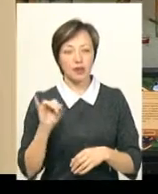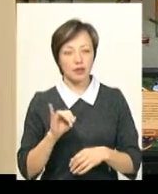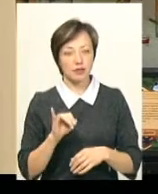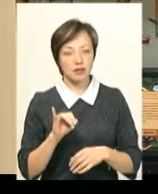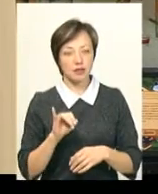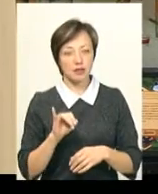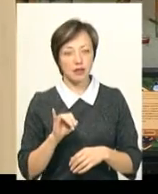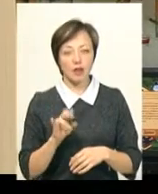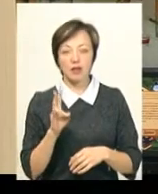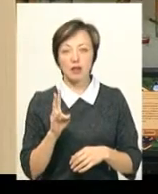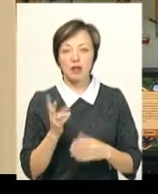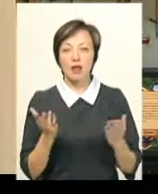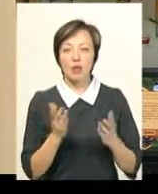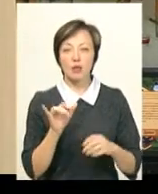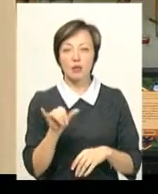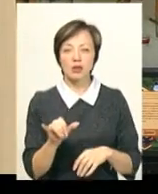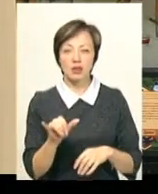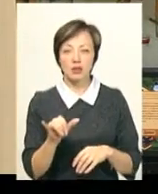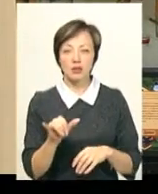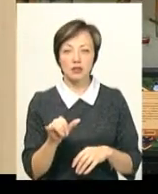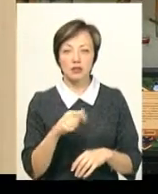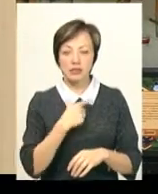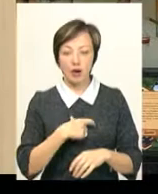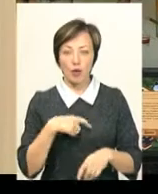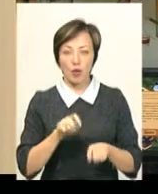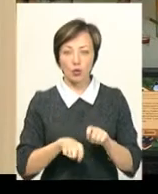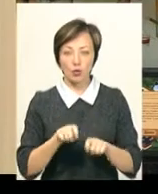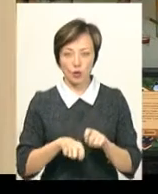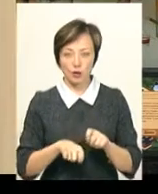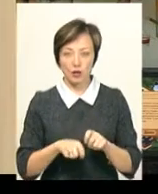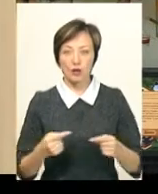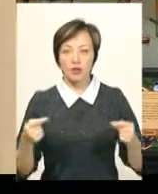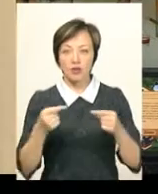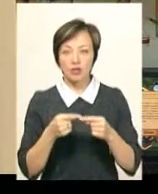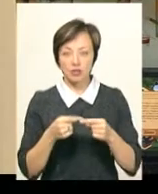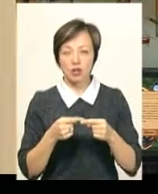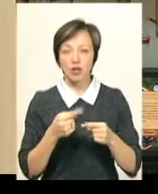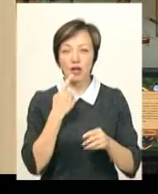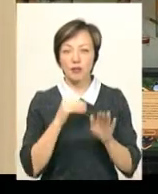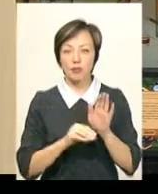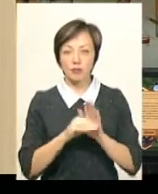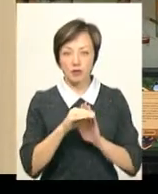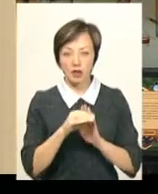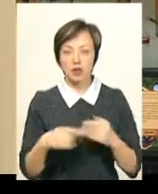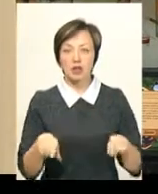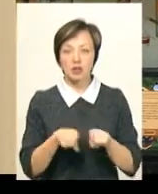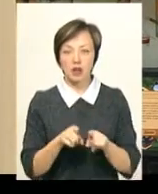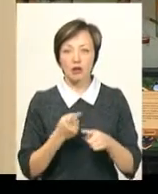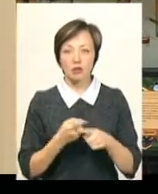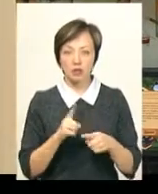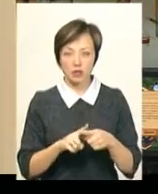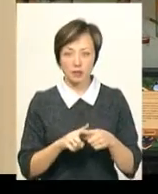який в неї самоконтроль, тобто визначення гемоглобіна гліколізовано, також це